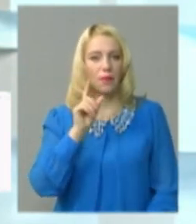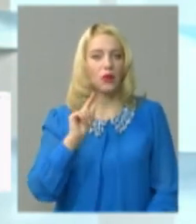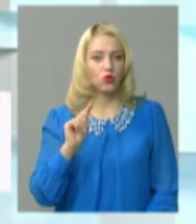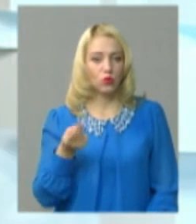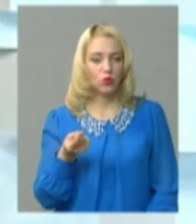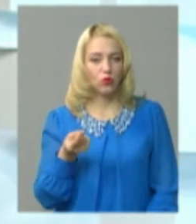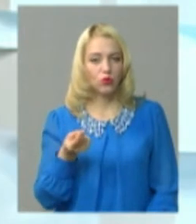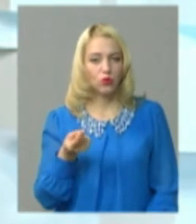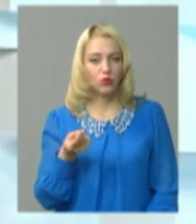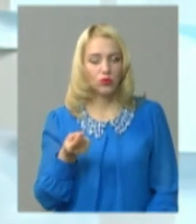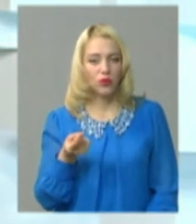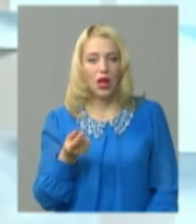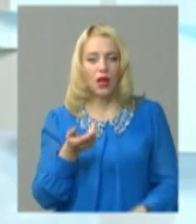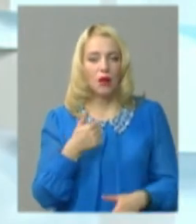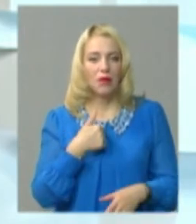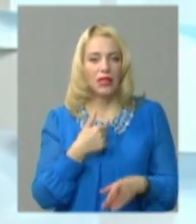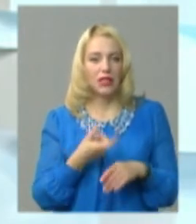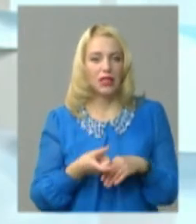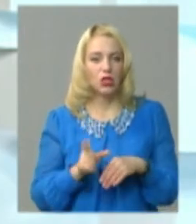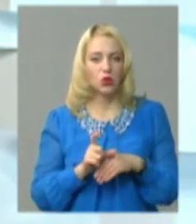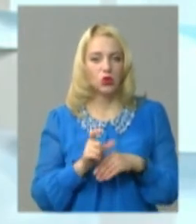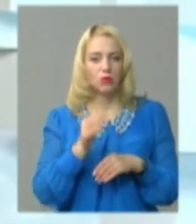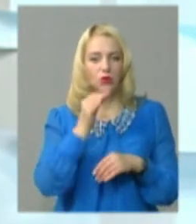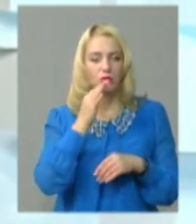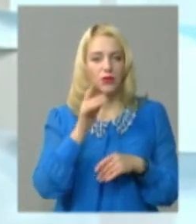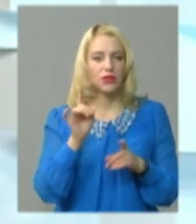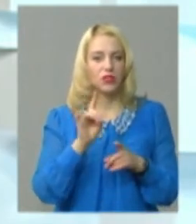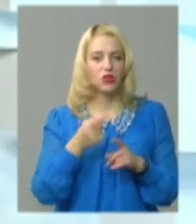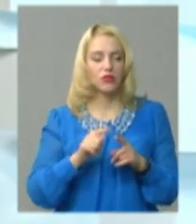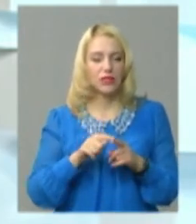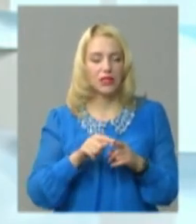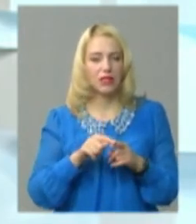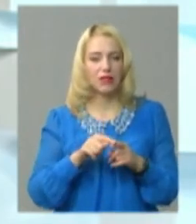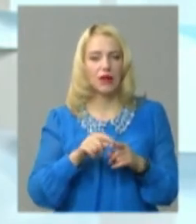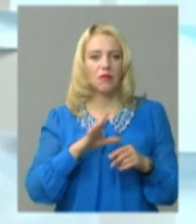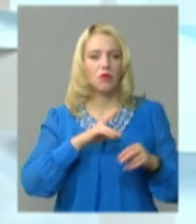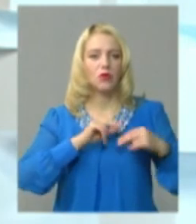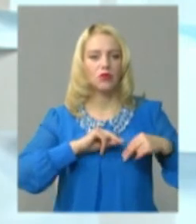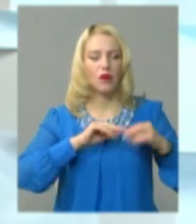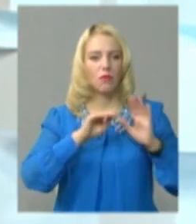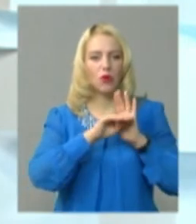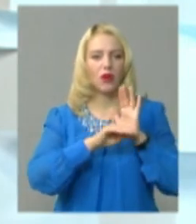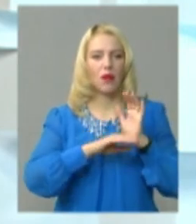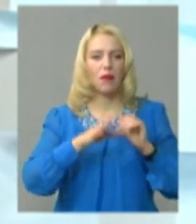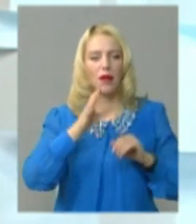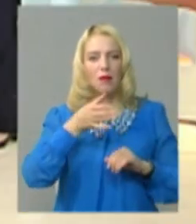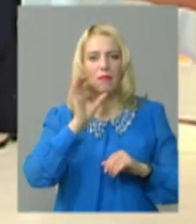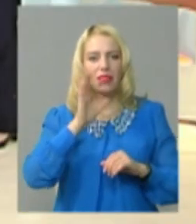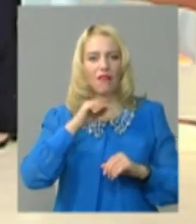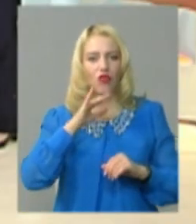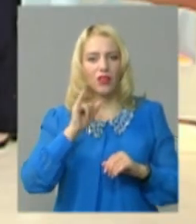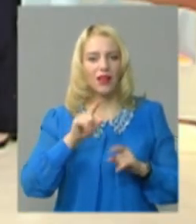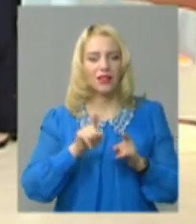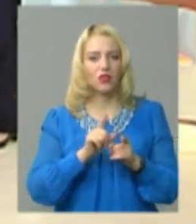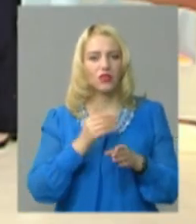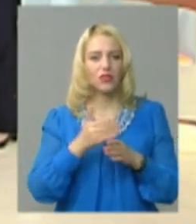Того мені дуже подобається, що в цій каденції працювала програма питної води, а також